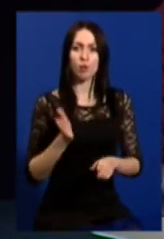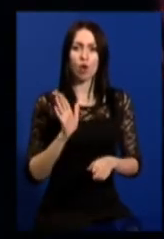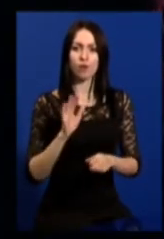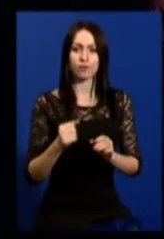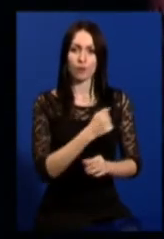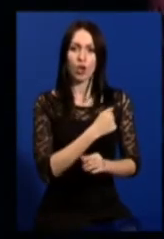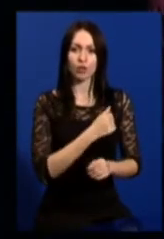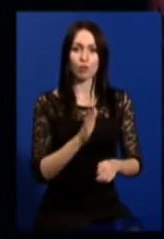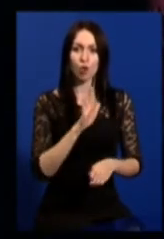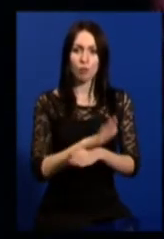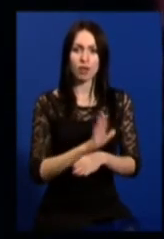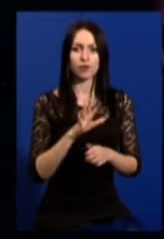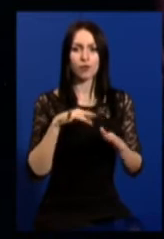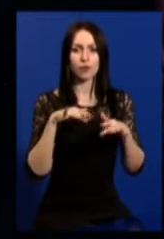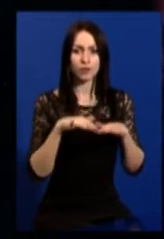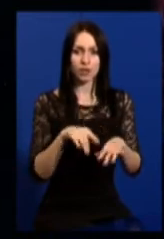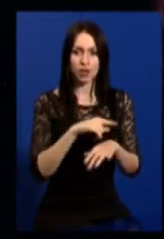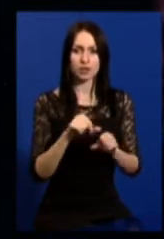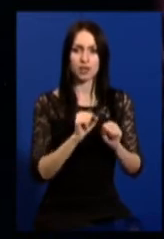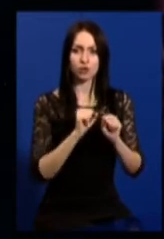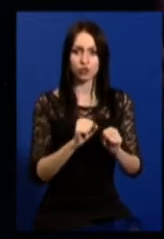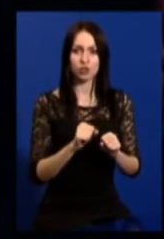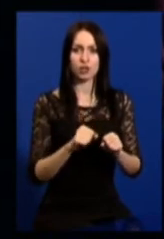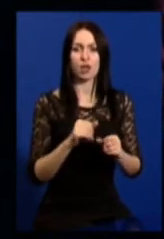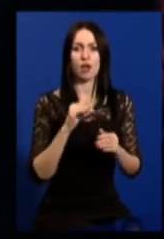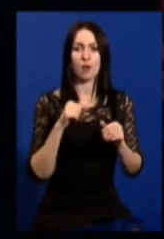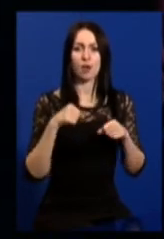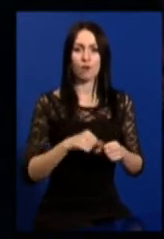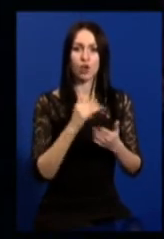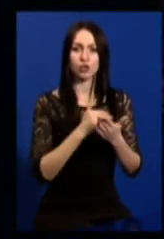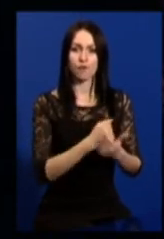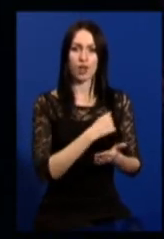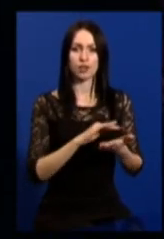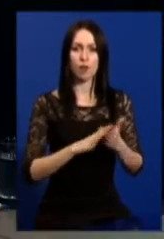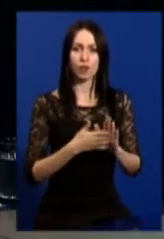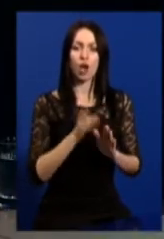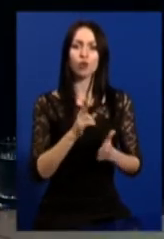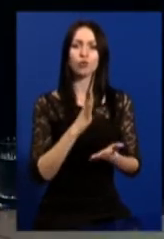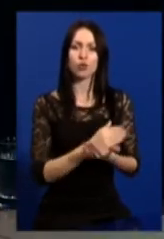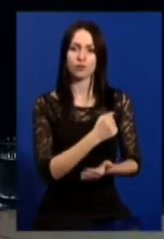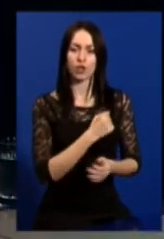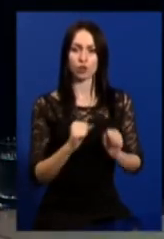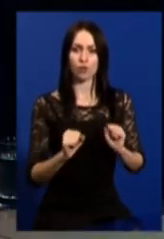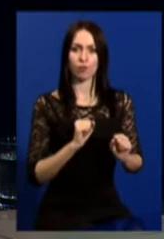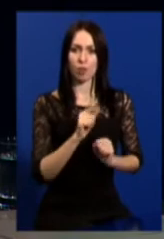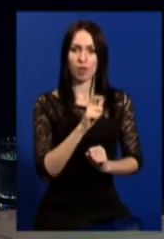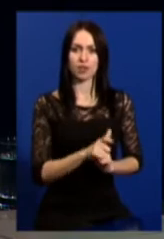у запровадженні та здійсненні заходів правового режиму, воєнного стану. Хто є військовим командуванням у Харківській області?